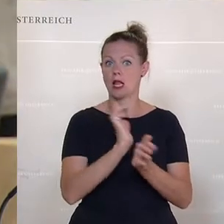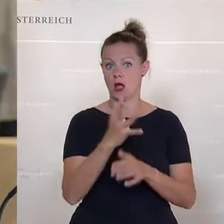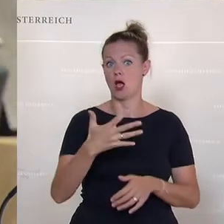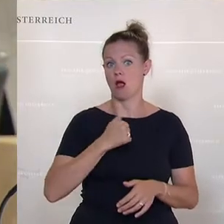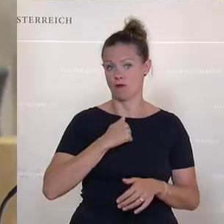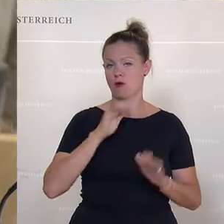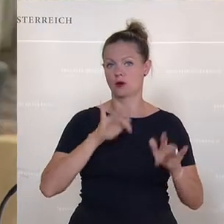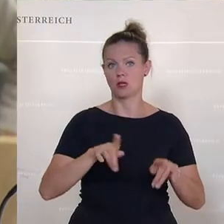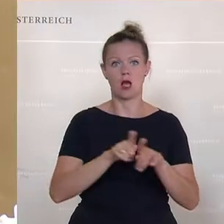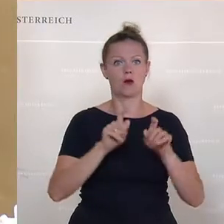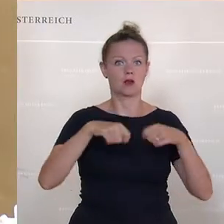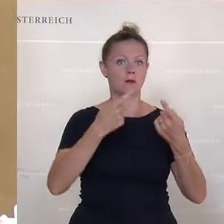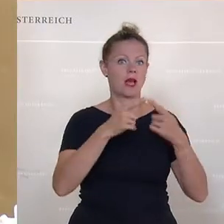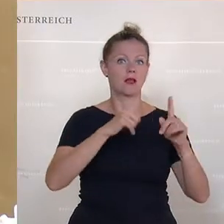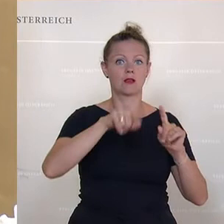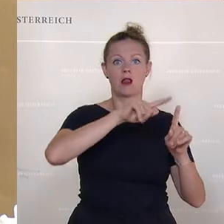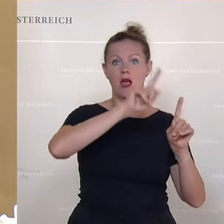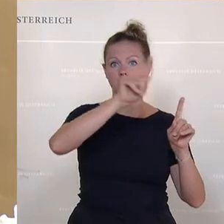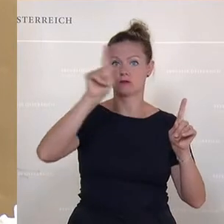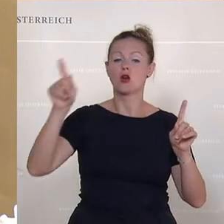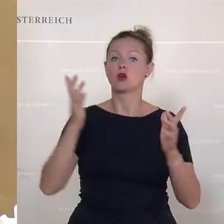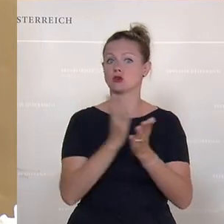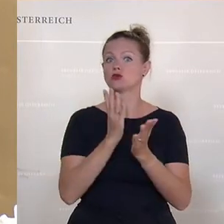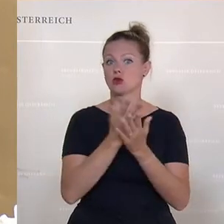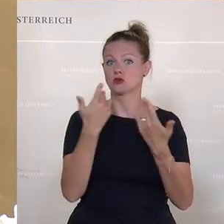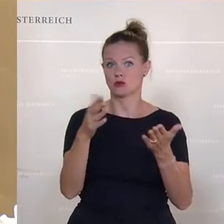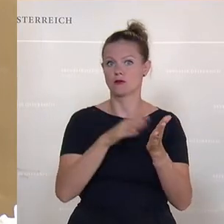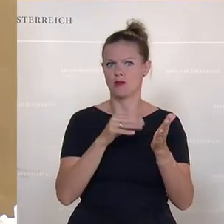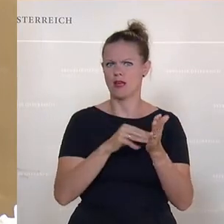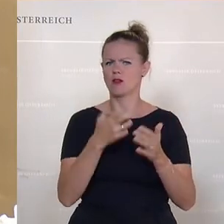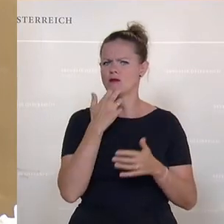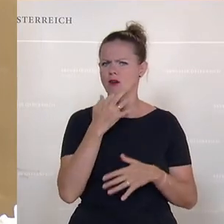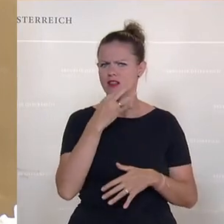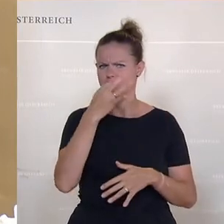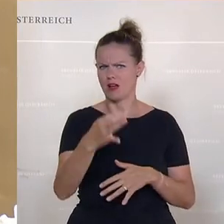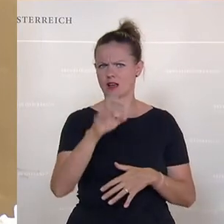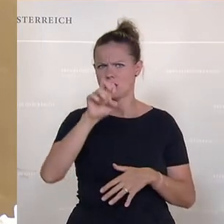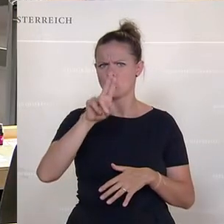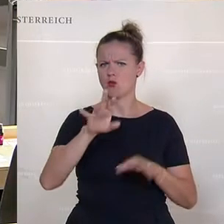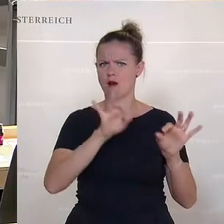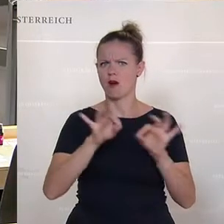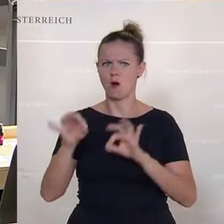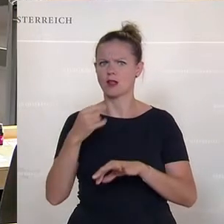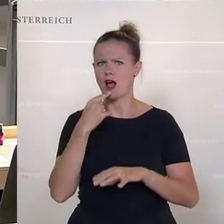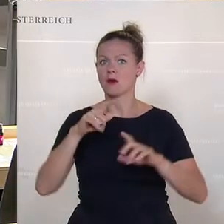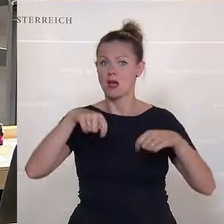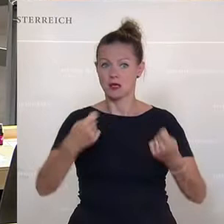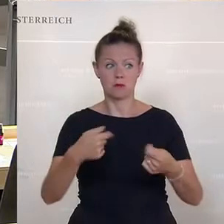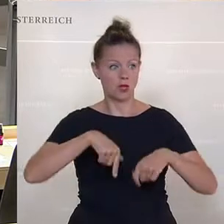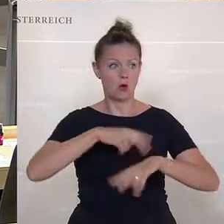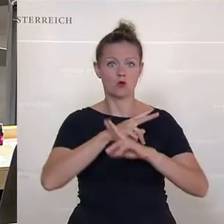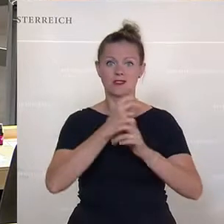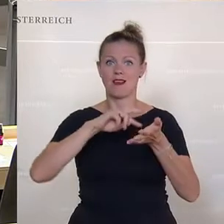auch andere Länder, wo sie schon zum Einsatz gebracht werden. würde nur fragen, jetzt was auch die EU-Verordnung gibt, wie der Zeitplan ungefähr ausschaut für